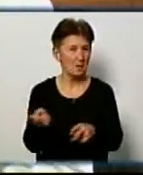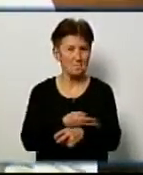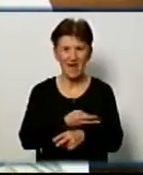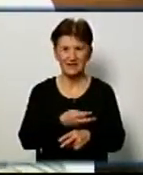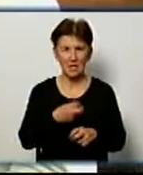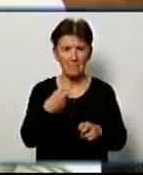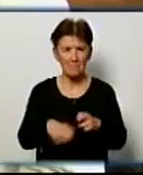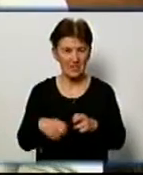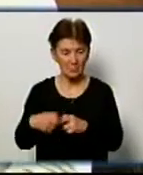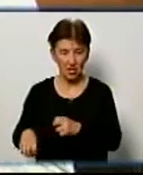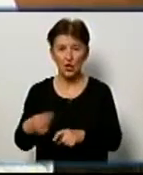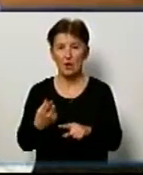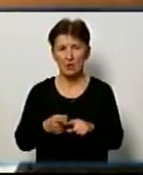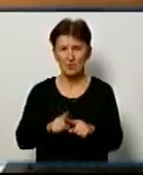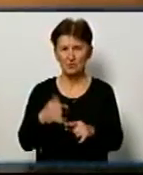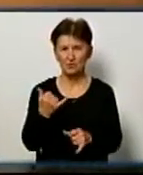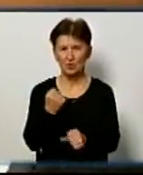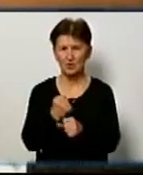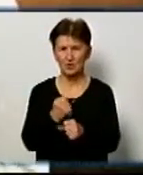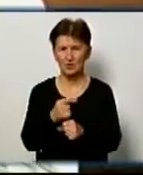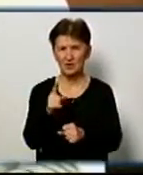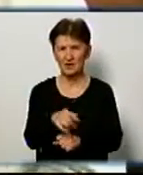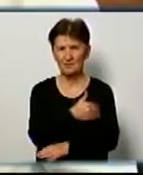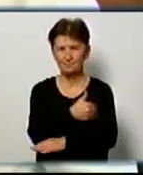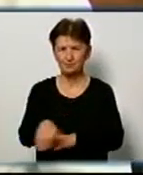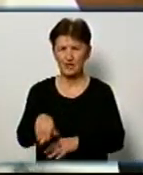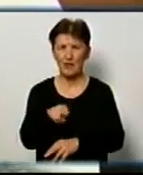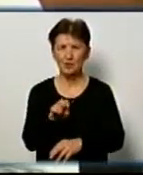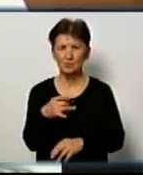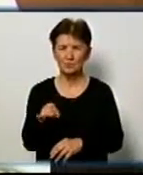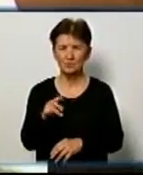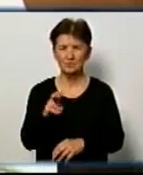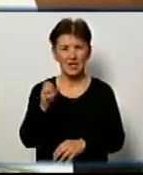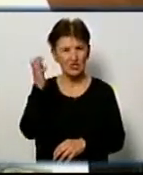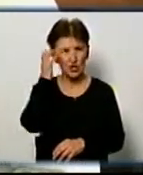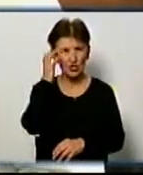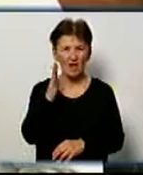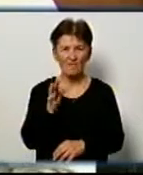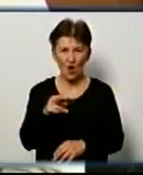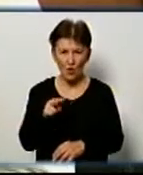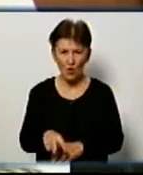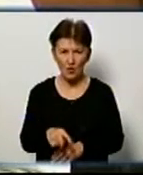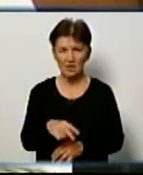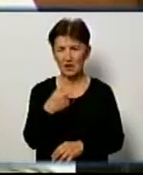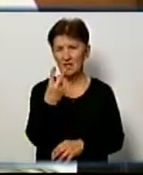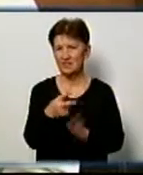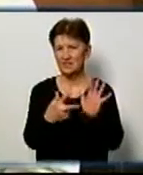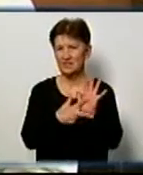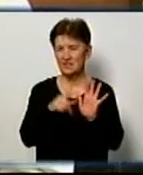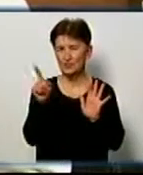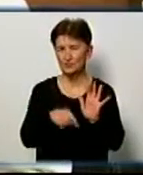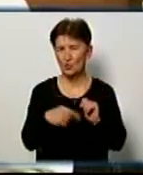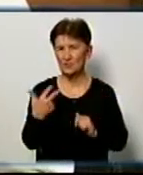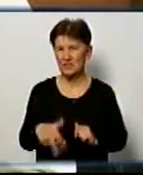немає. Зараз роботи ведуться, наприклад, на провулку училищному, на Чорновола 28-30,